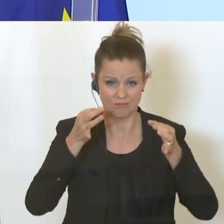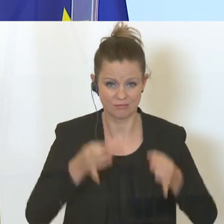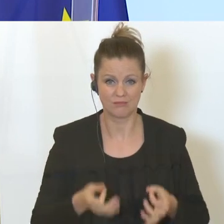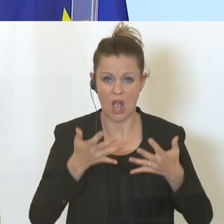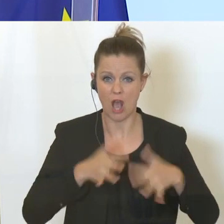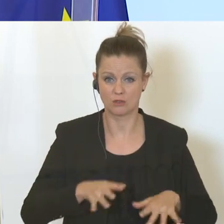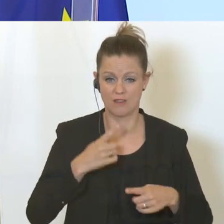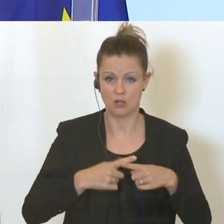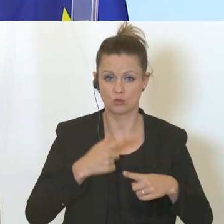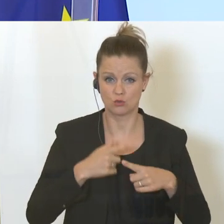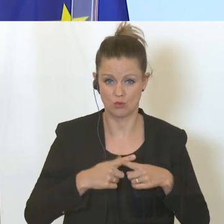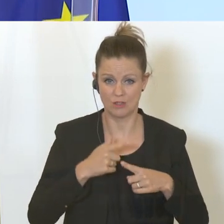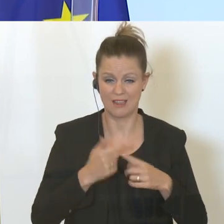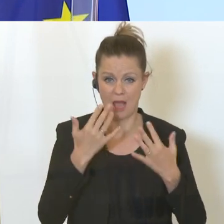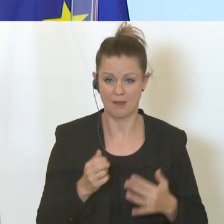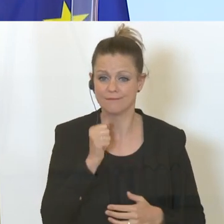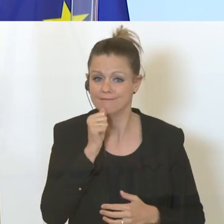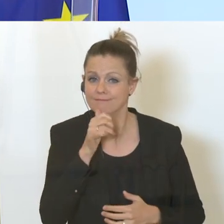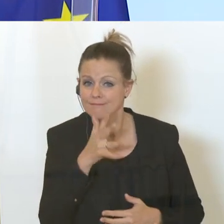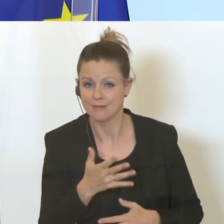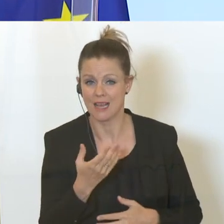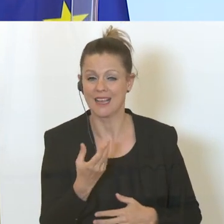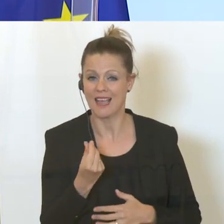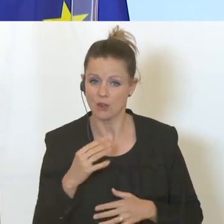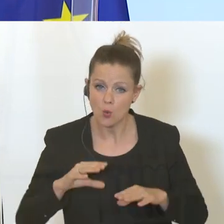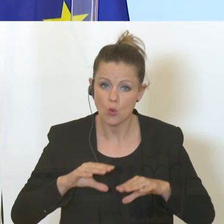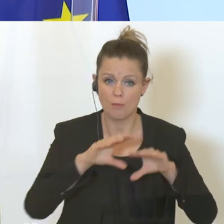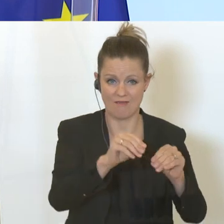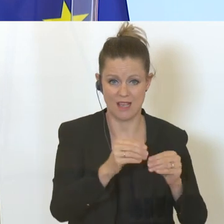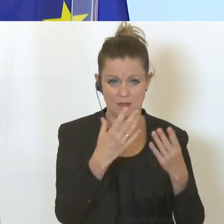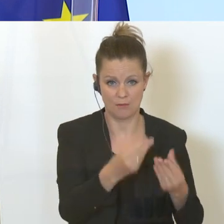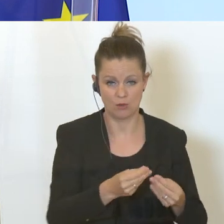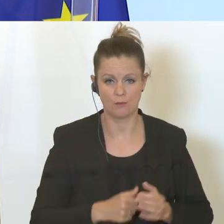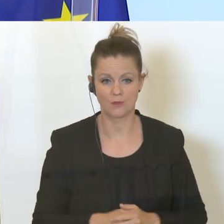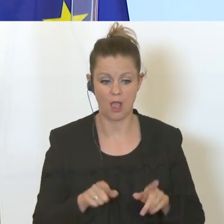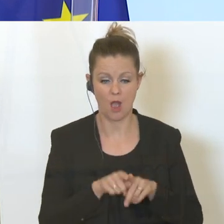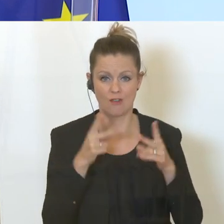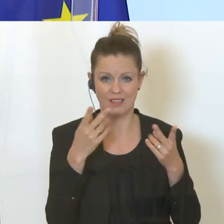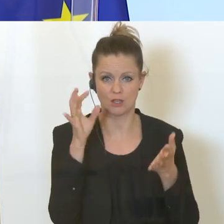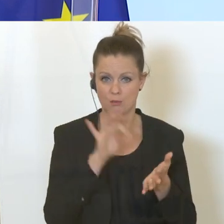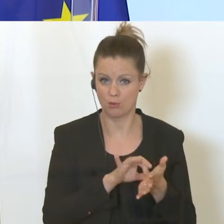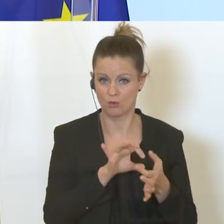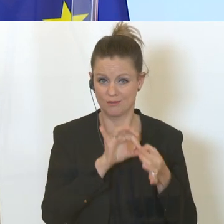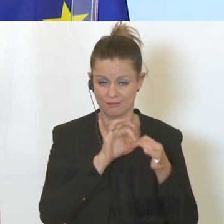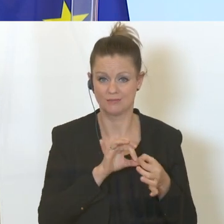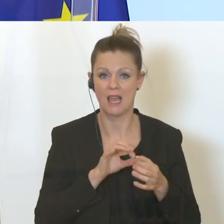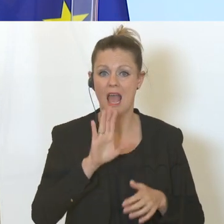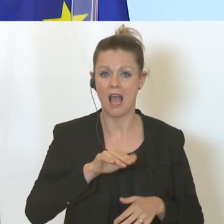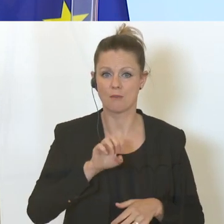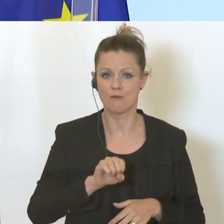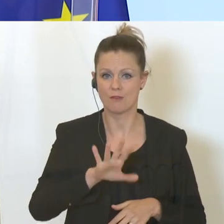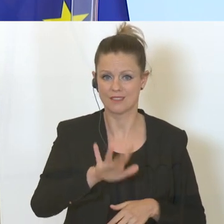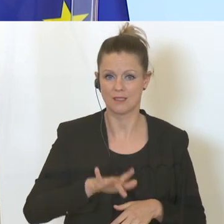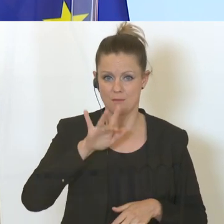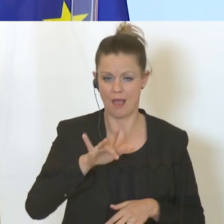und Sie bekommen in wenigen Tagen Ihr Geld überwiesen. Ein weiterer wichtiger Punkt, ab dem 15. Mai